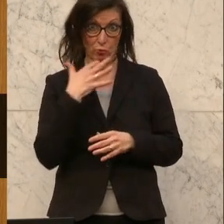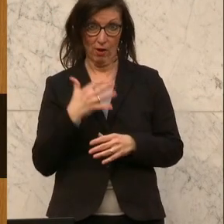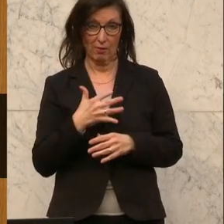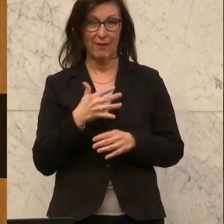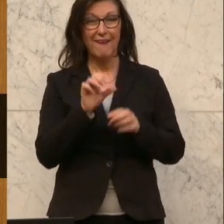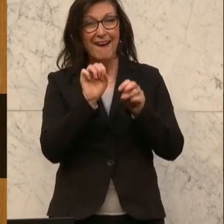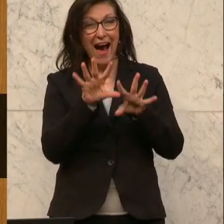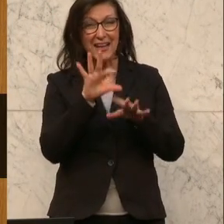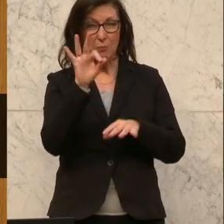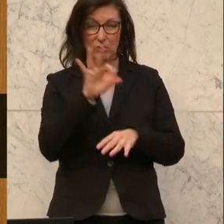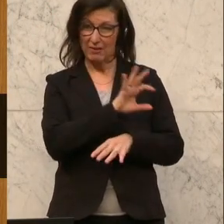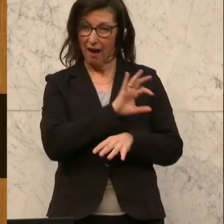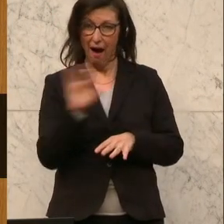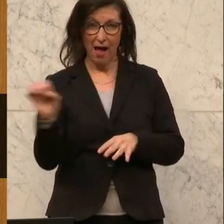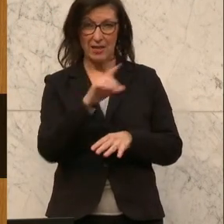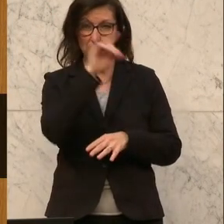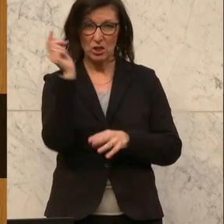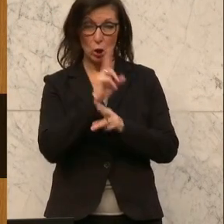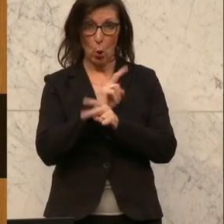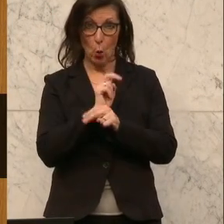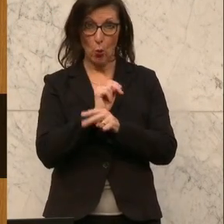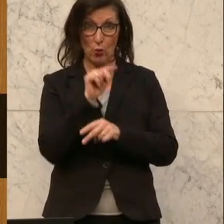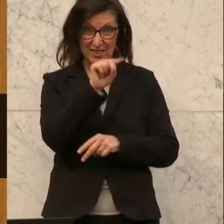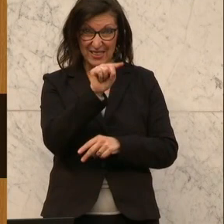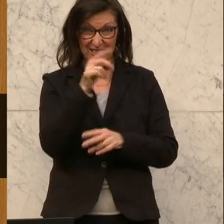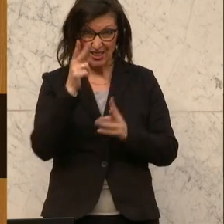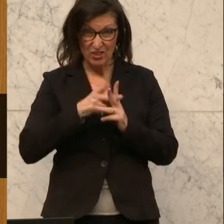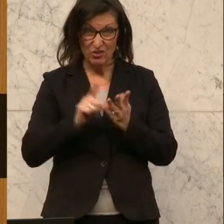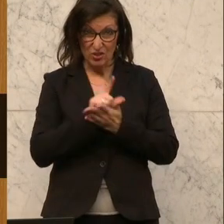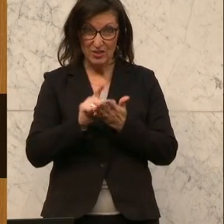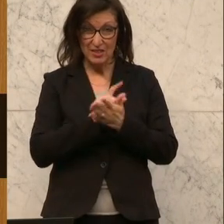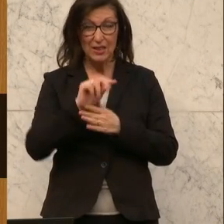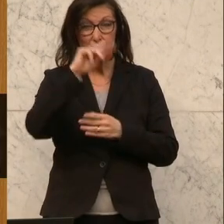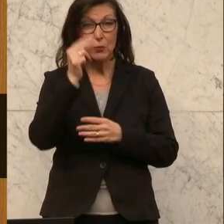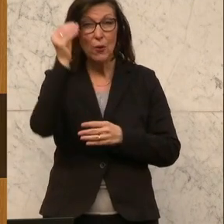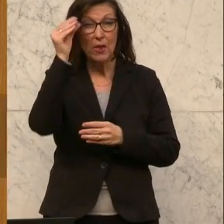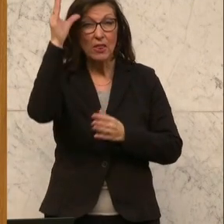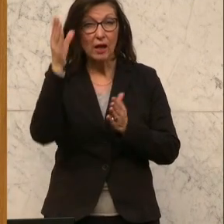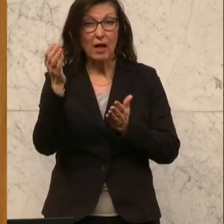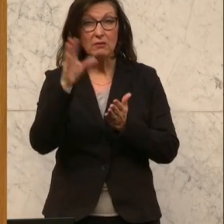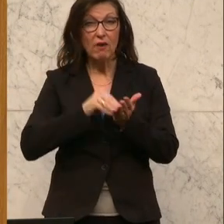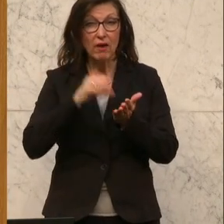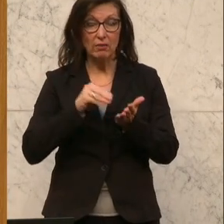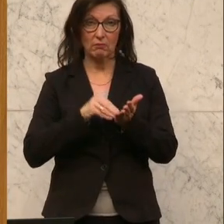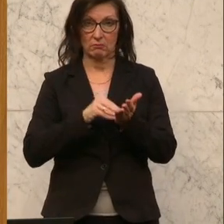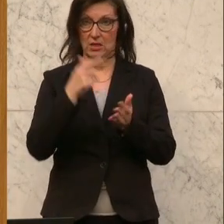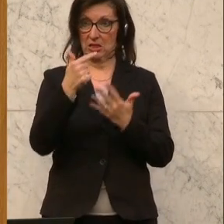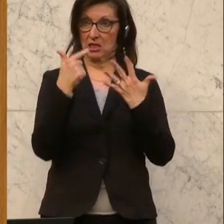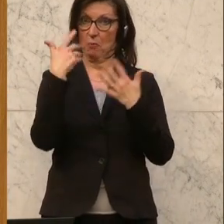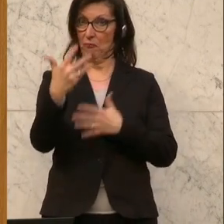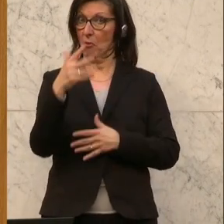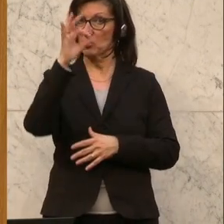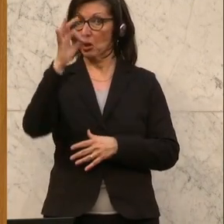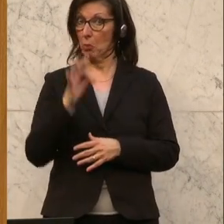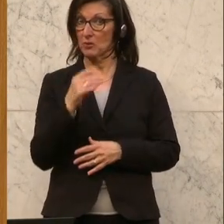Prozent aller Österreicherinnen und Österreicher nutzen nämlich mittlerweile die künstliche Intelligenz. Es geben 57 Prozent davon an,